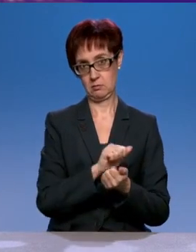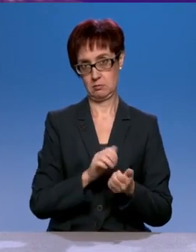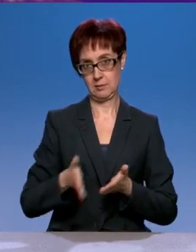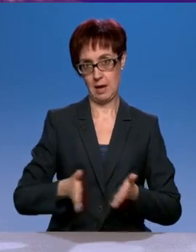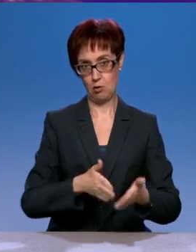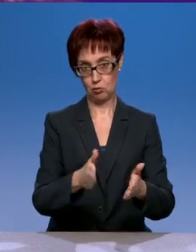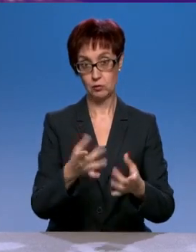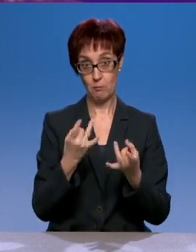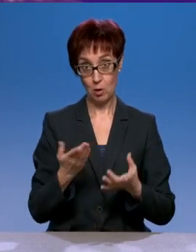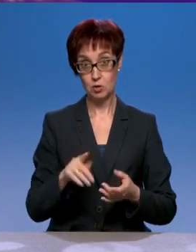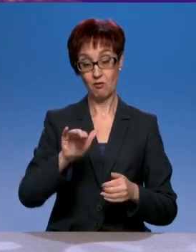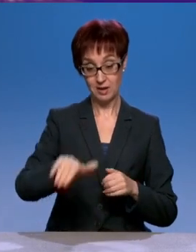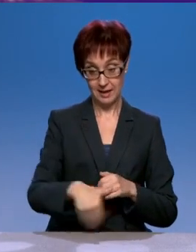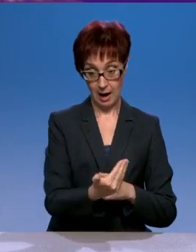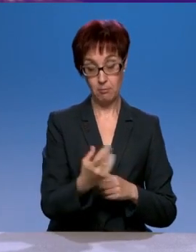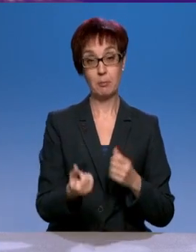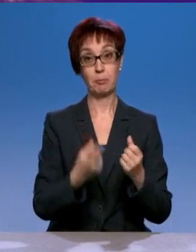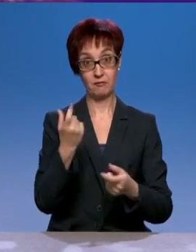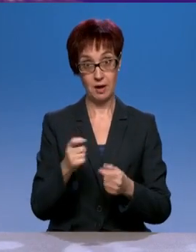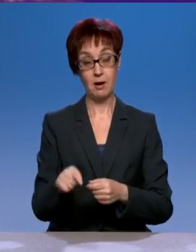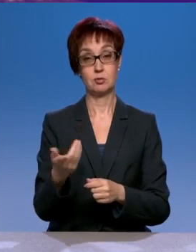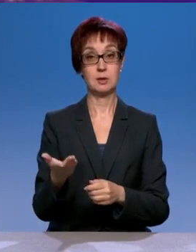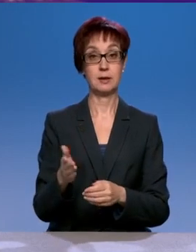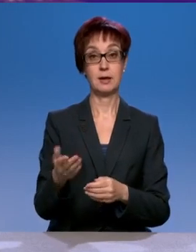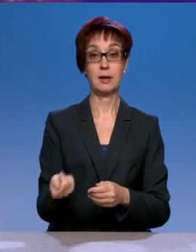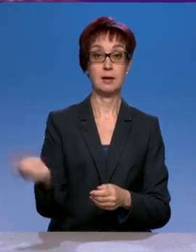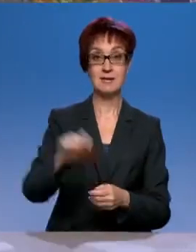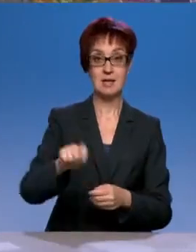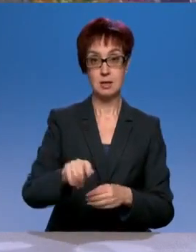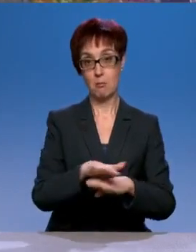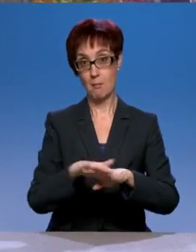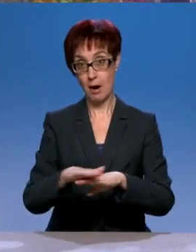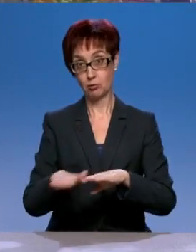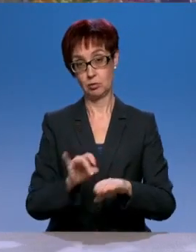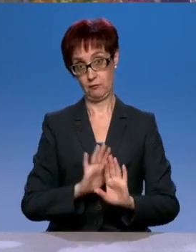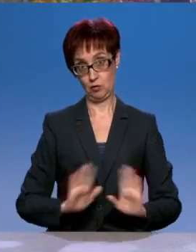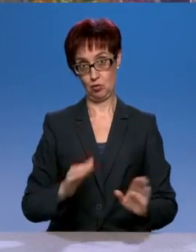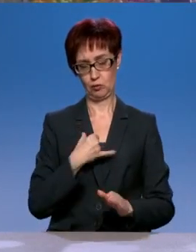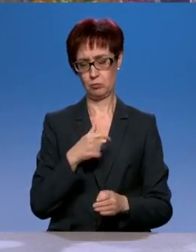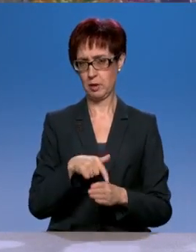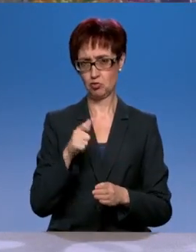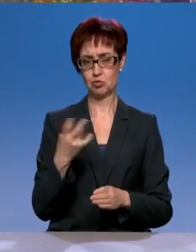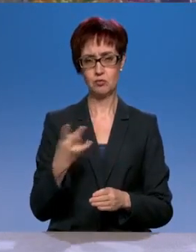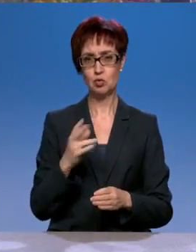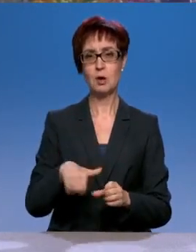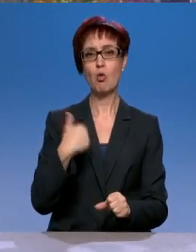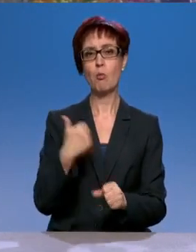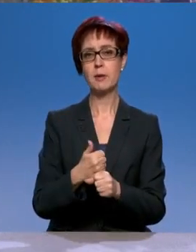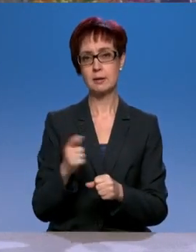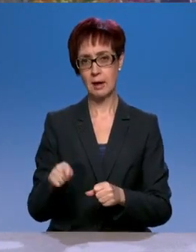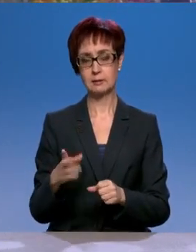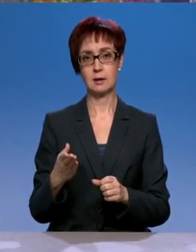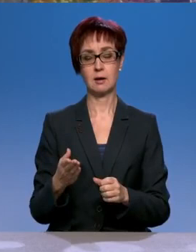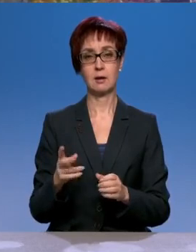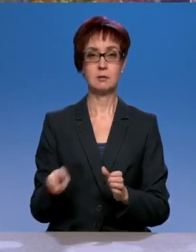ремонт. За За 8 лет? У меня такое чувство, что самое, что надо этого губернатора посадить или там кому-то посадить, чтобы он на своей